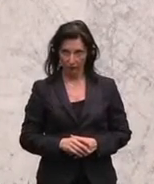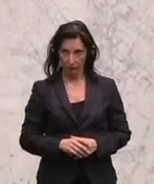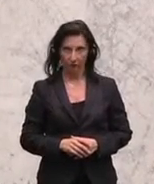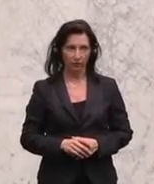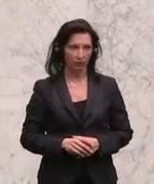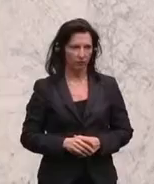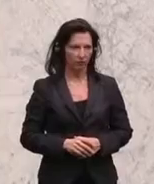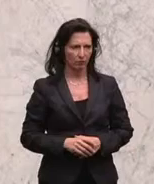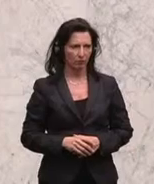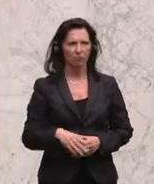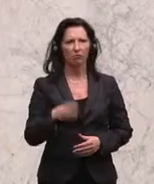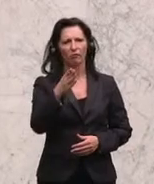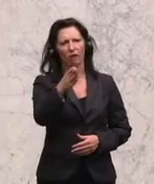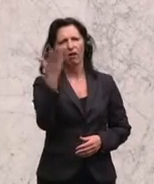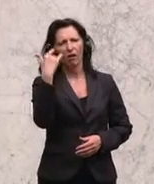Sie waren schon mal besser.